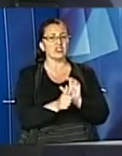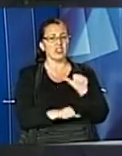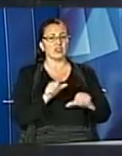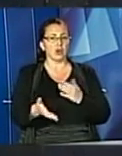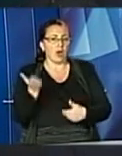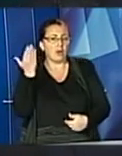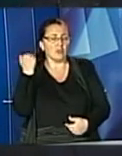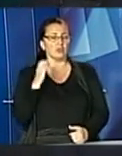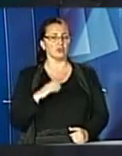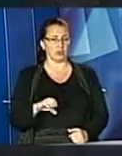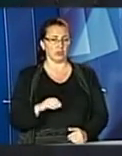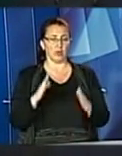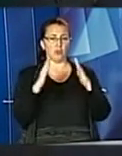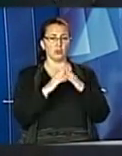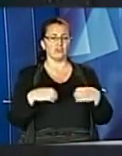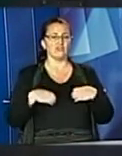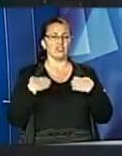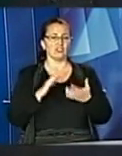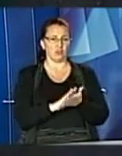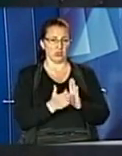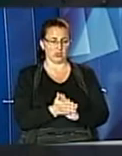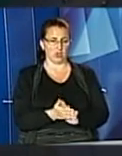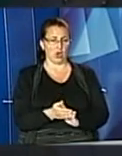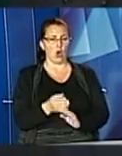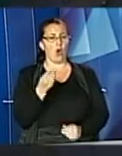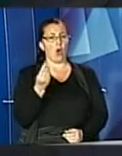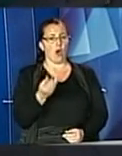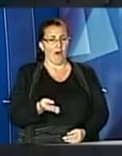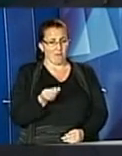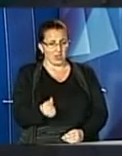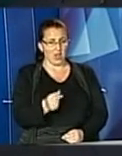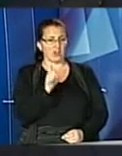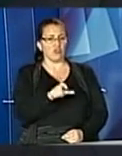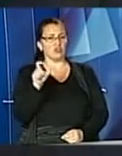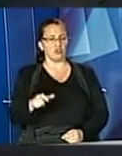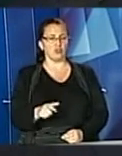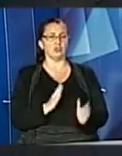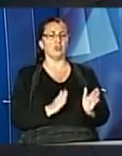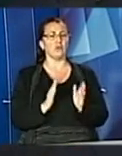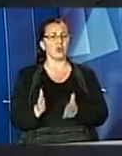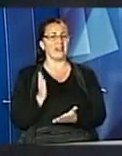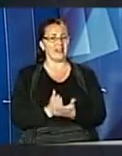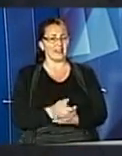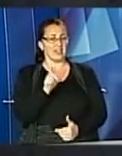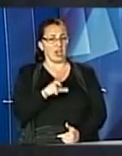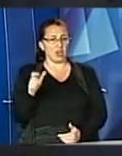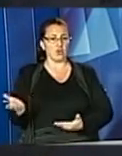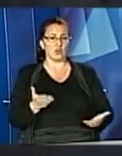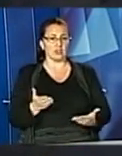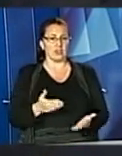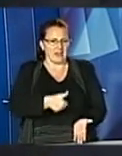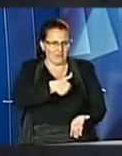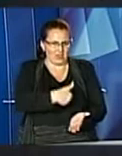що будинок в жахливому стані. Кошти люди сплачують справно. Мешканці. Вже є мешканці, які відмовляються